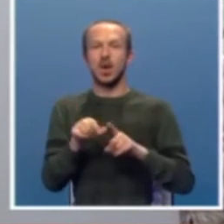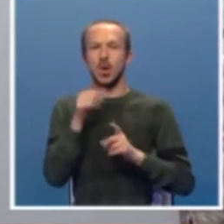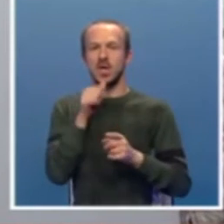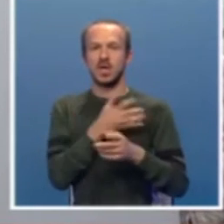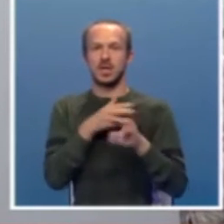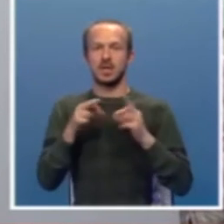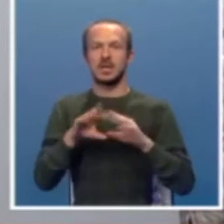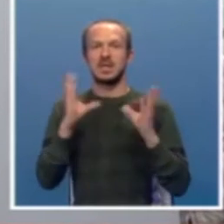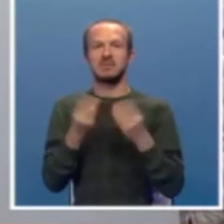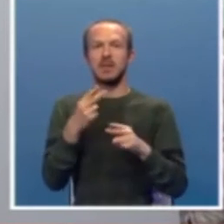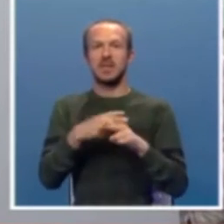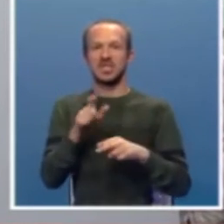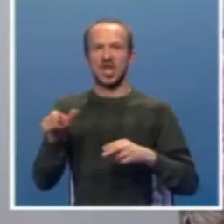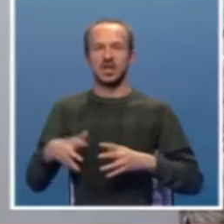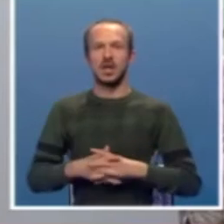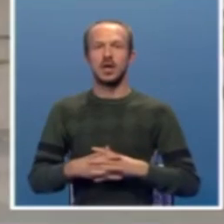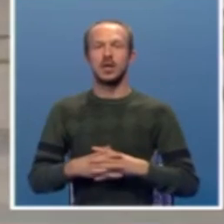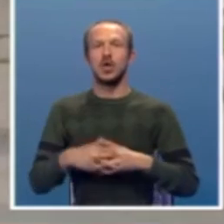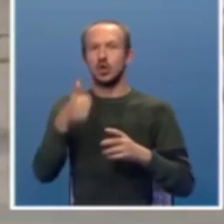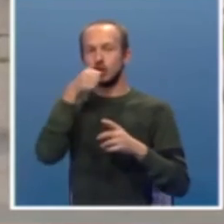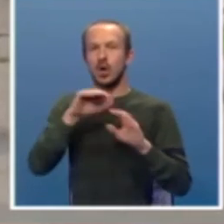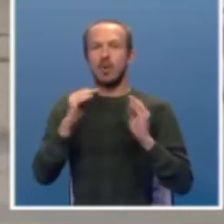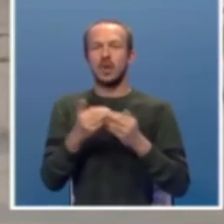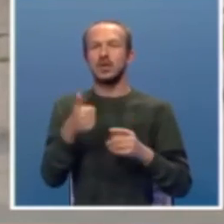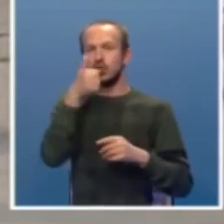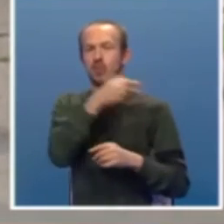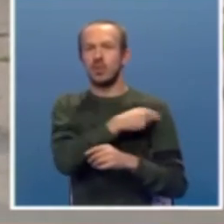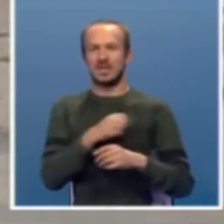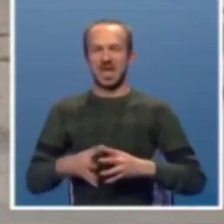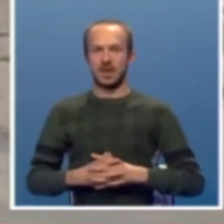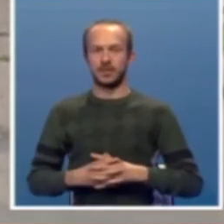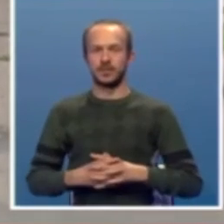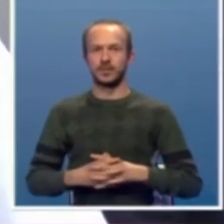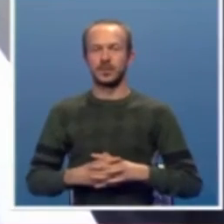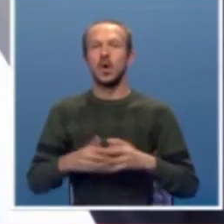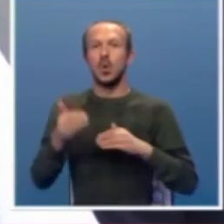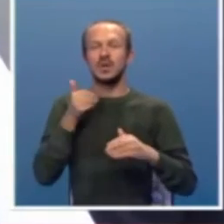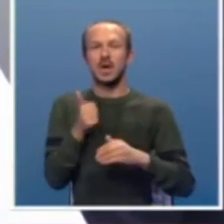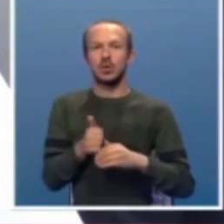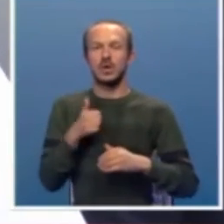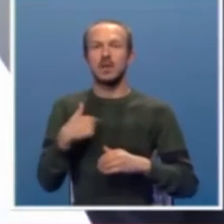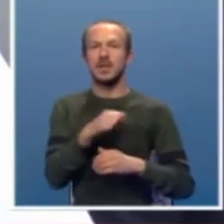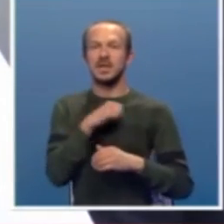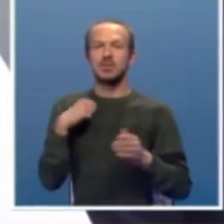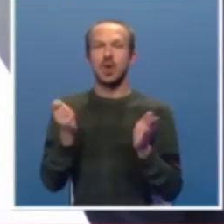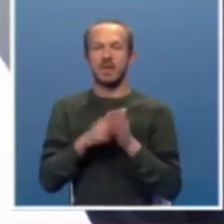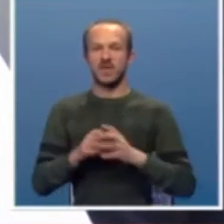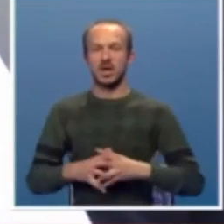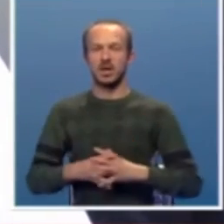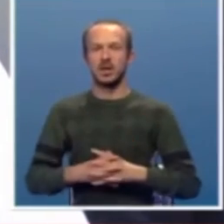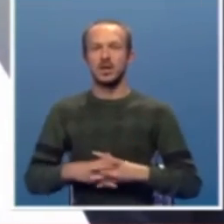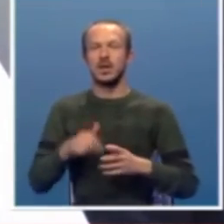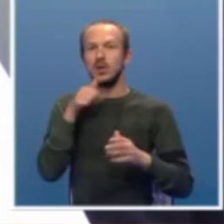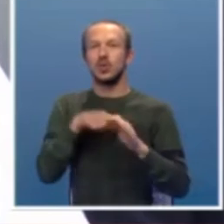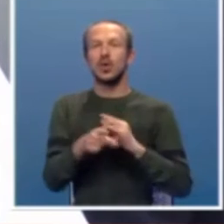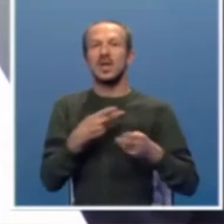za sve pacijente što ambulantnije što bolnički pacijente. Urazad godinu dana mi smo nabavili i u toku